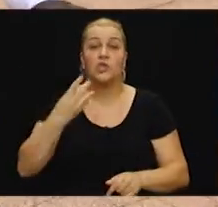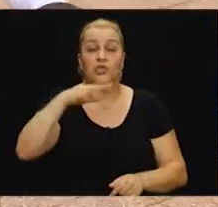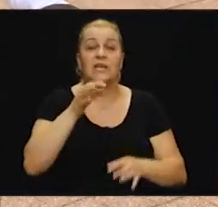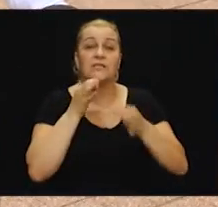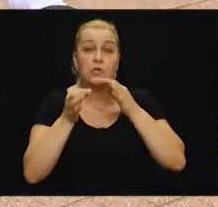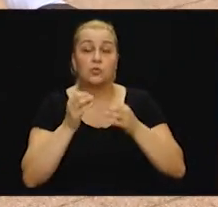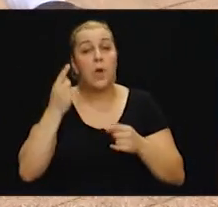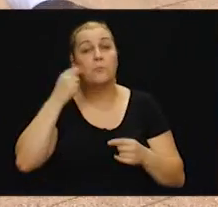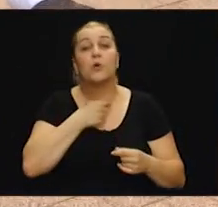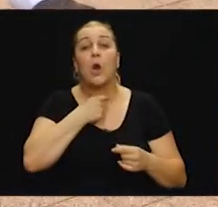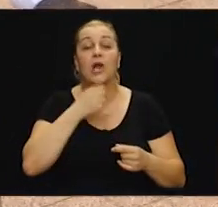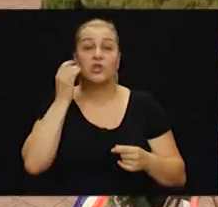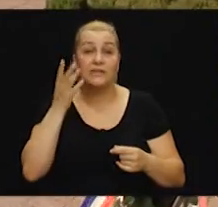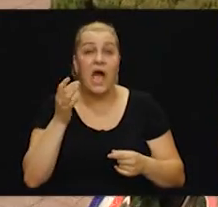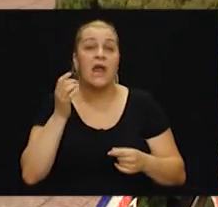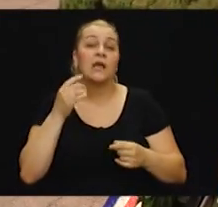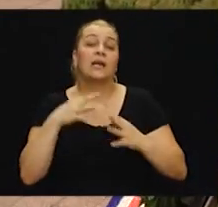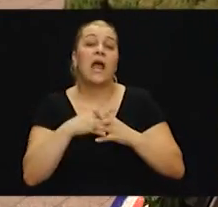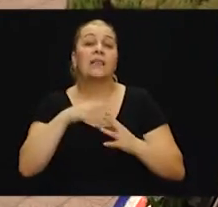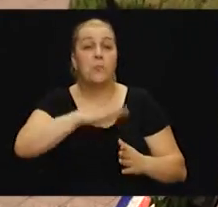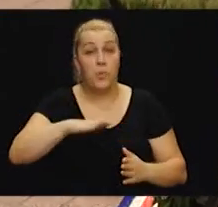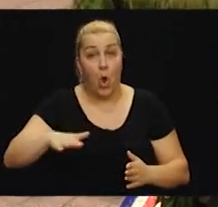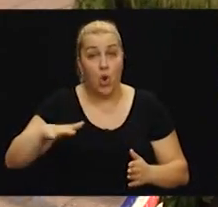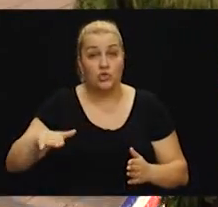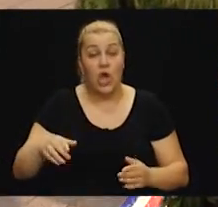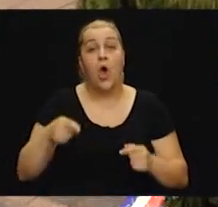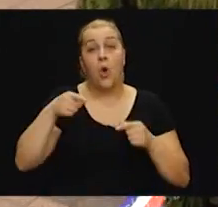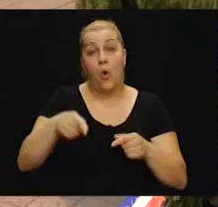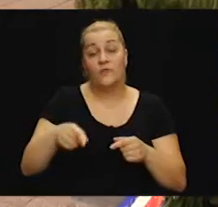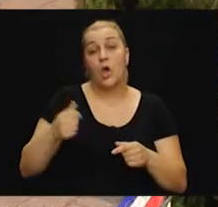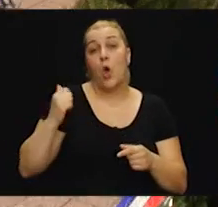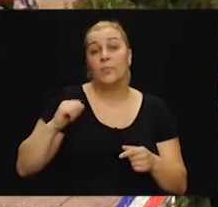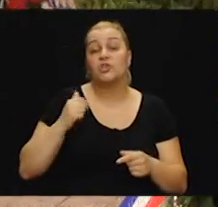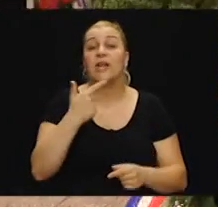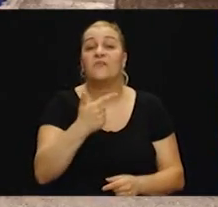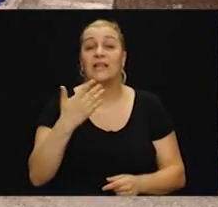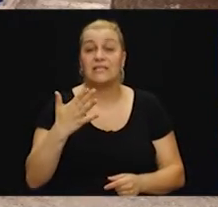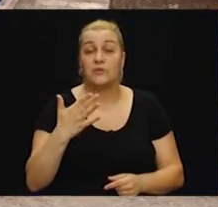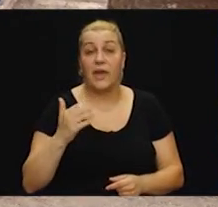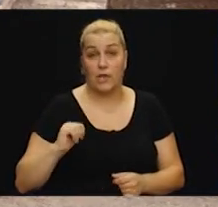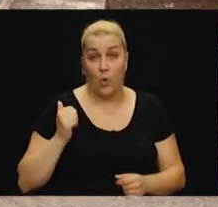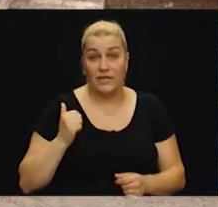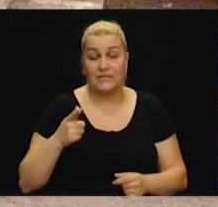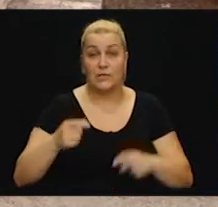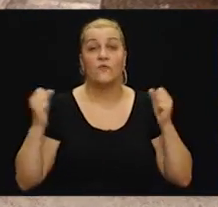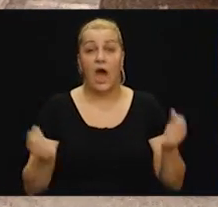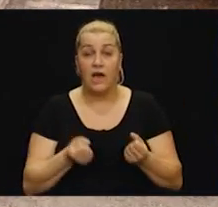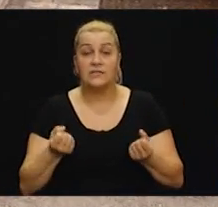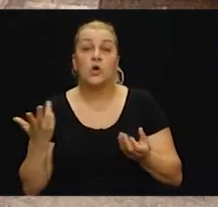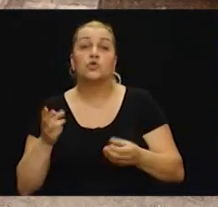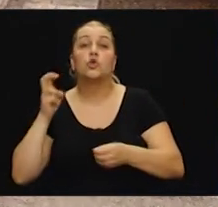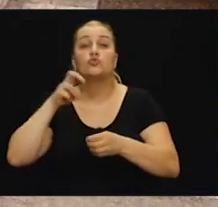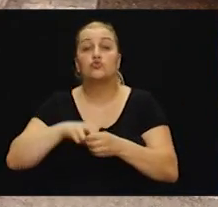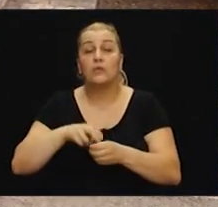14. rujna je prograšenje danom grada Ploča. Na svečani i dosadaciju način u Pločama je ove godine obilježena 25. objetnica akcije u kojoj su sudjavili